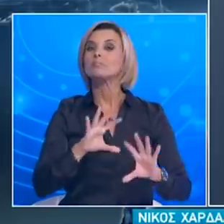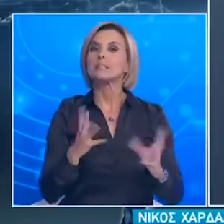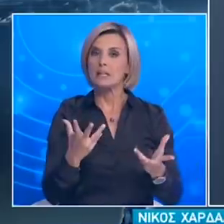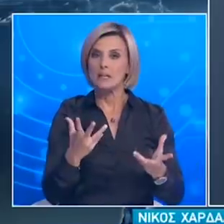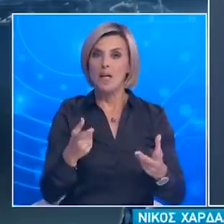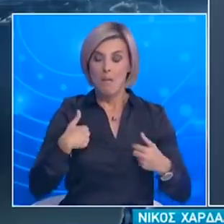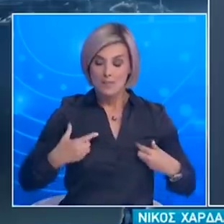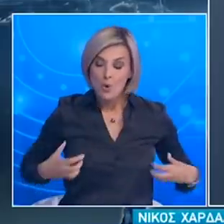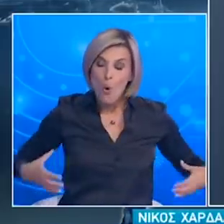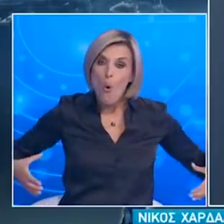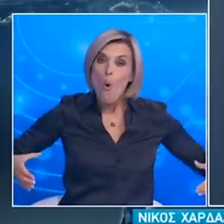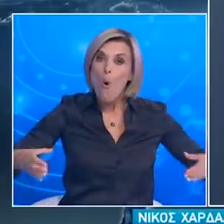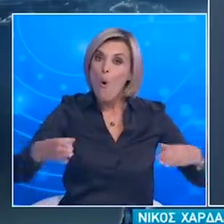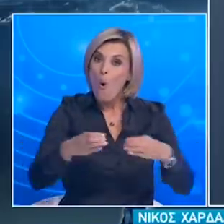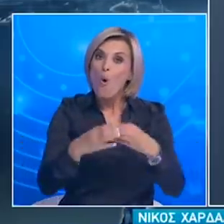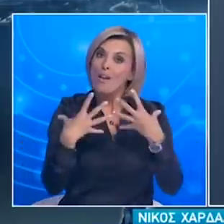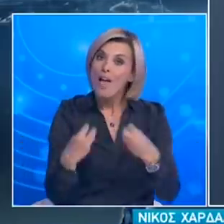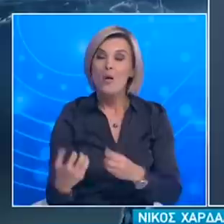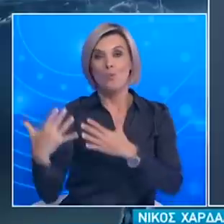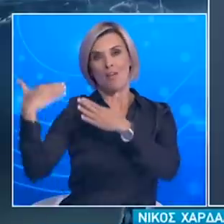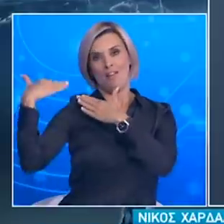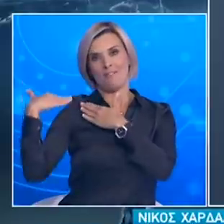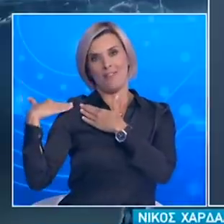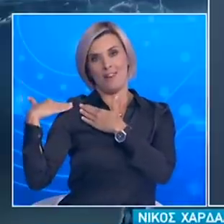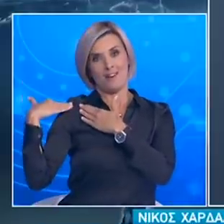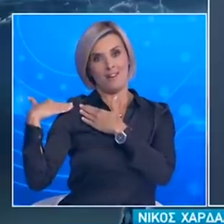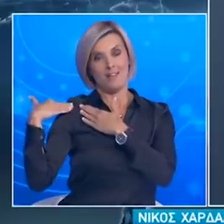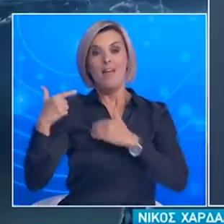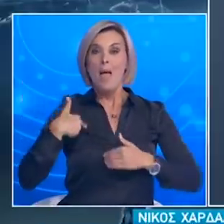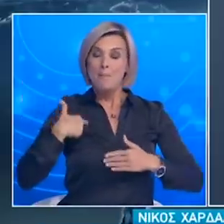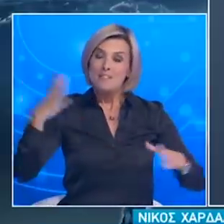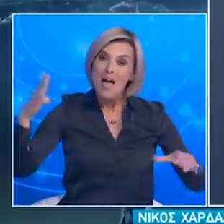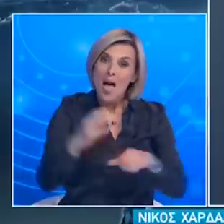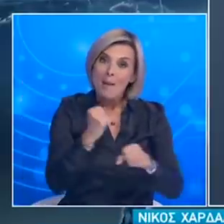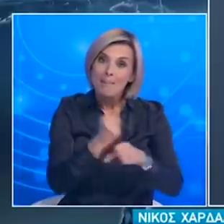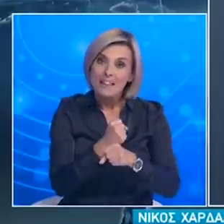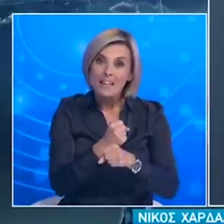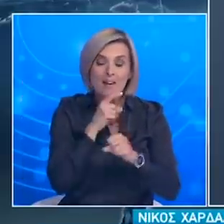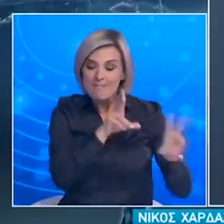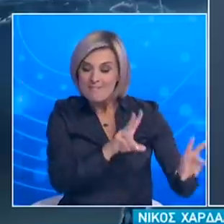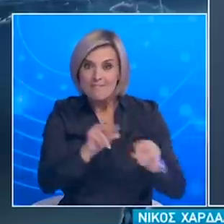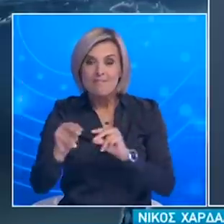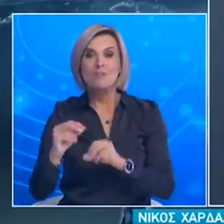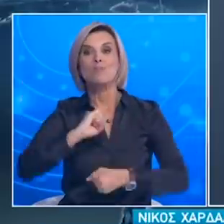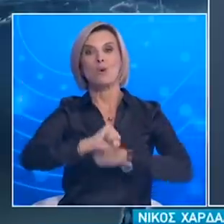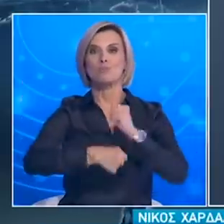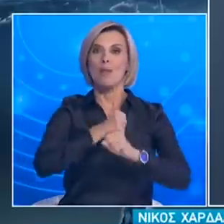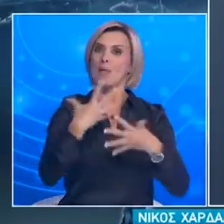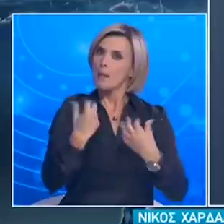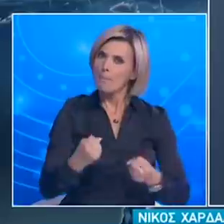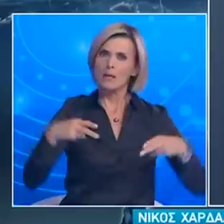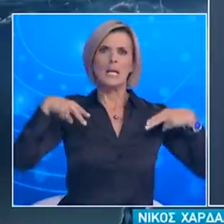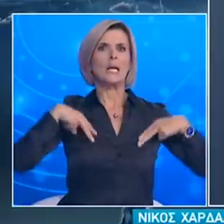μας γιατί όλοι μας έχουμε την ευθύνη για την επιτυχία της κοινής προσπάθειάς μας Υπάρχει κρατική ευθύνη υπάρχει